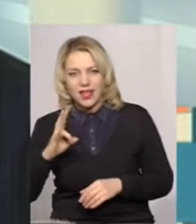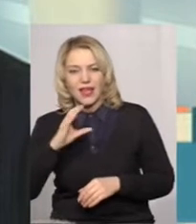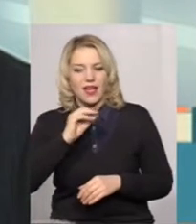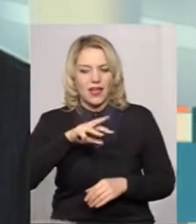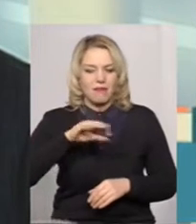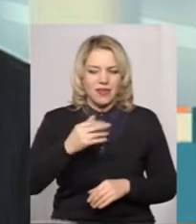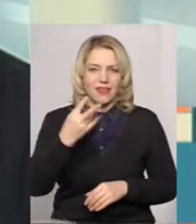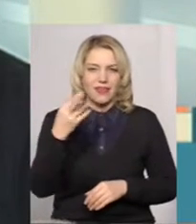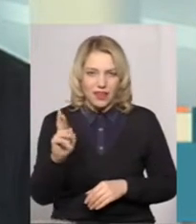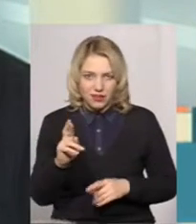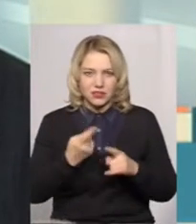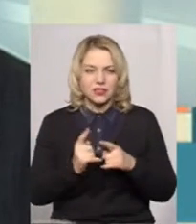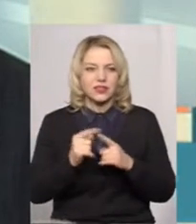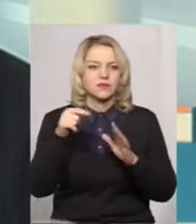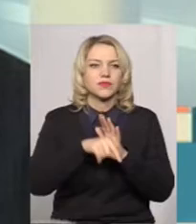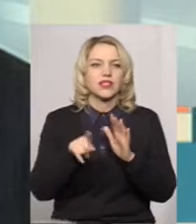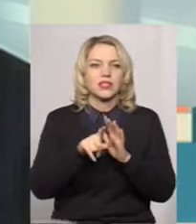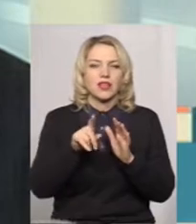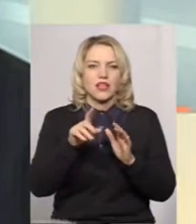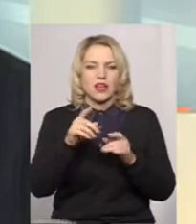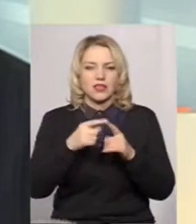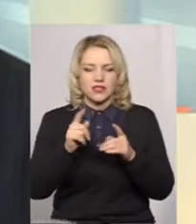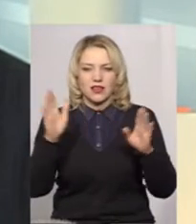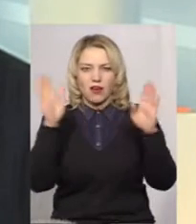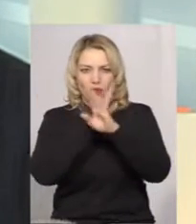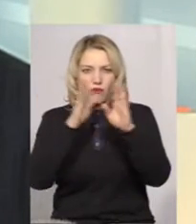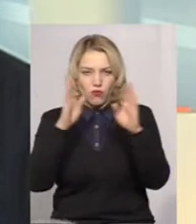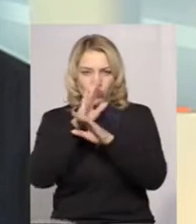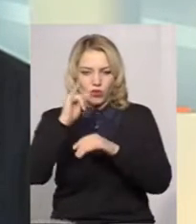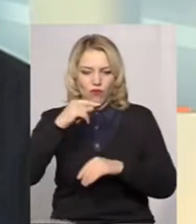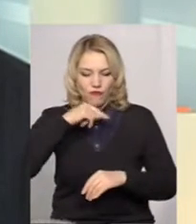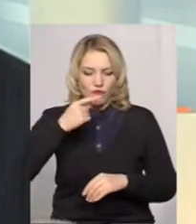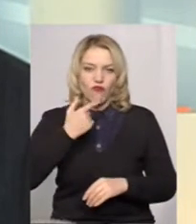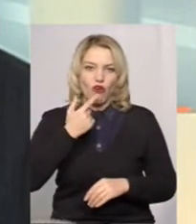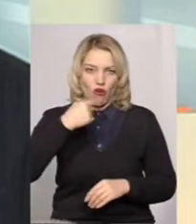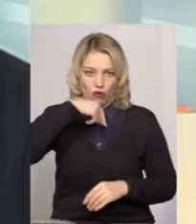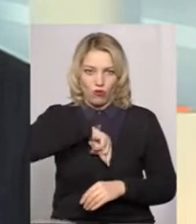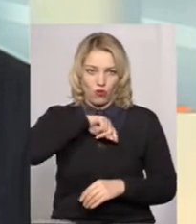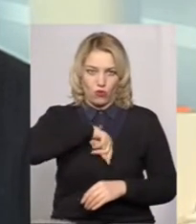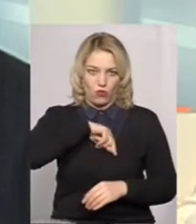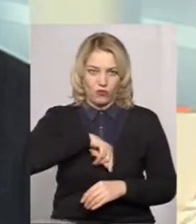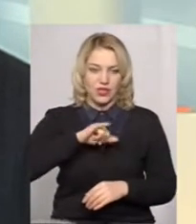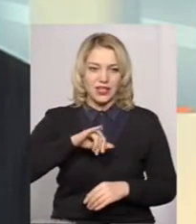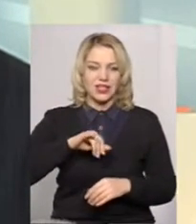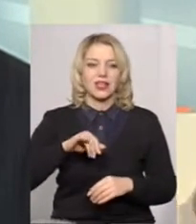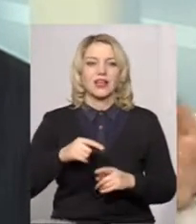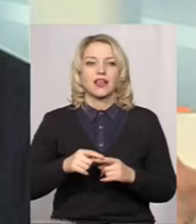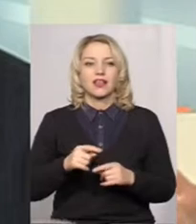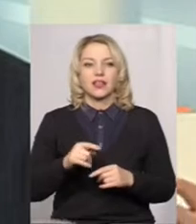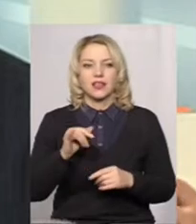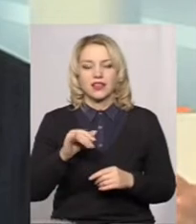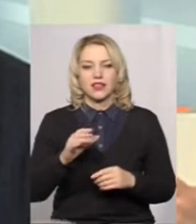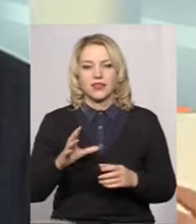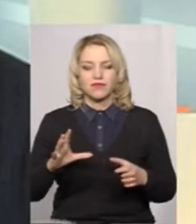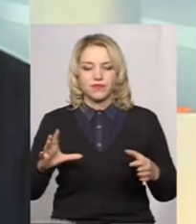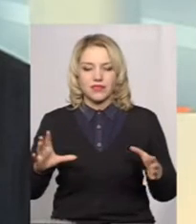щоб глядачі розуміли, зв'язують кисень крові, гемоглобін. І кисень, зв'язують не кисень, а